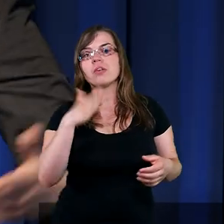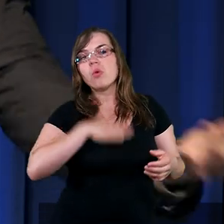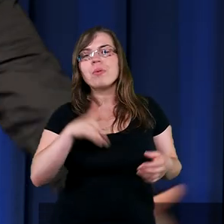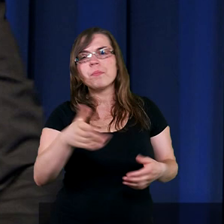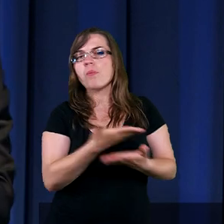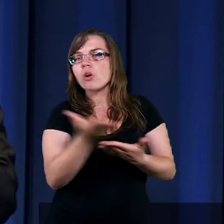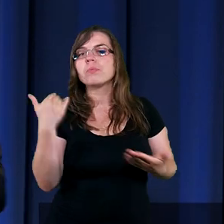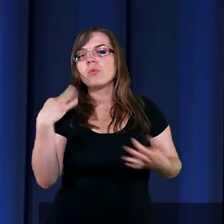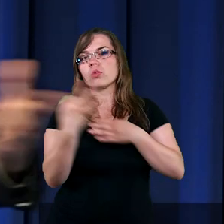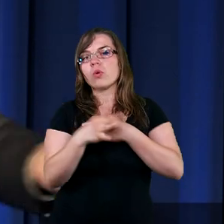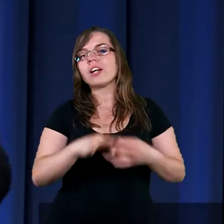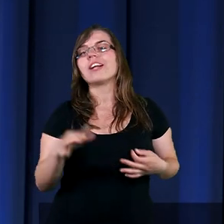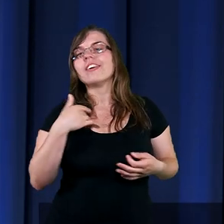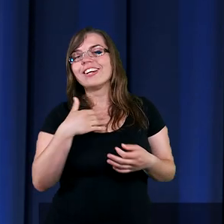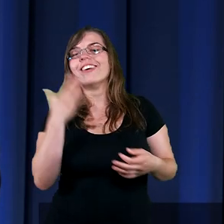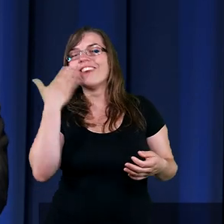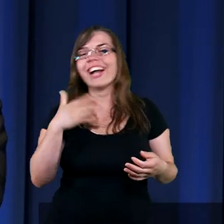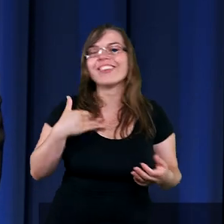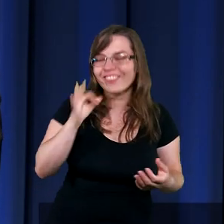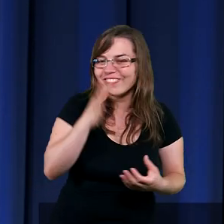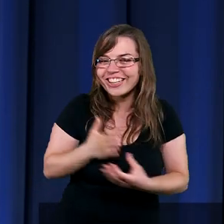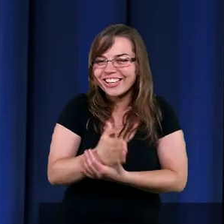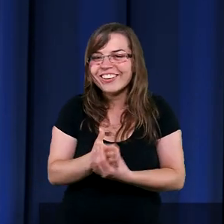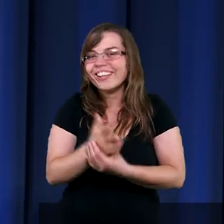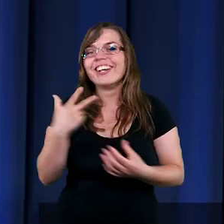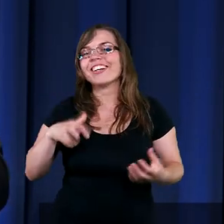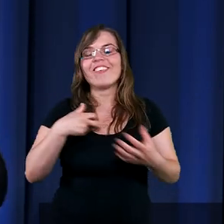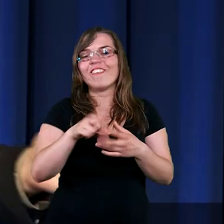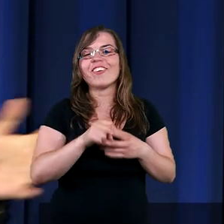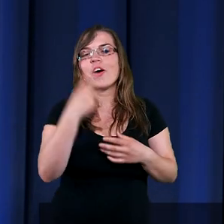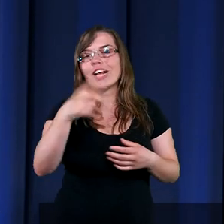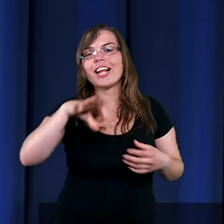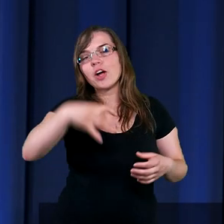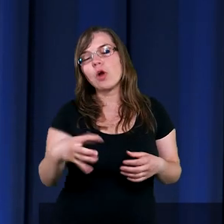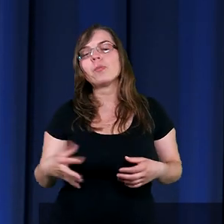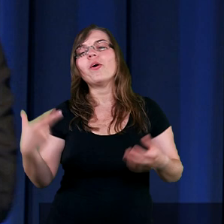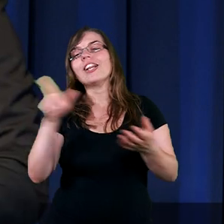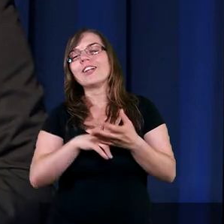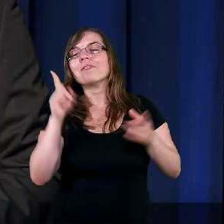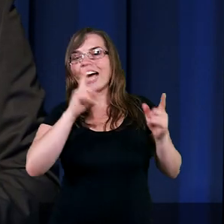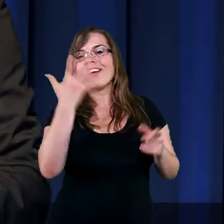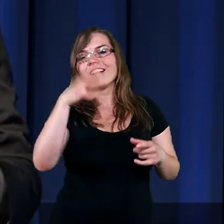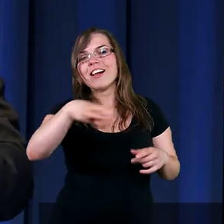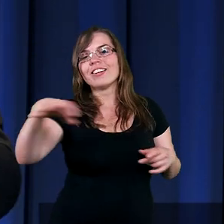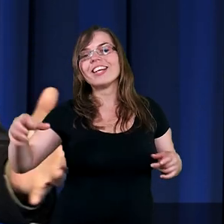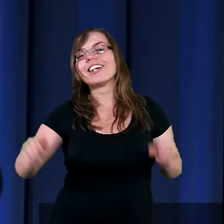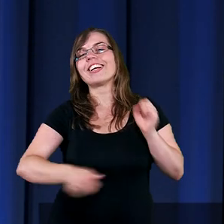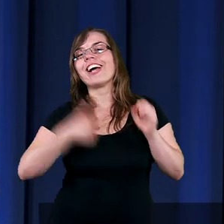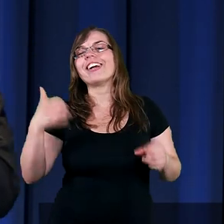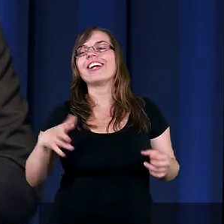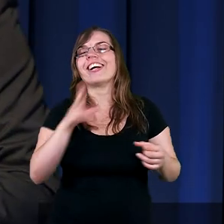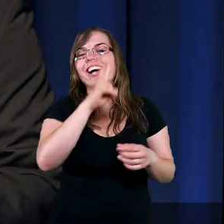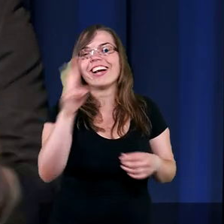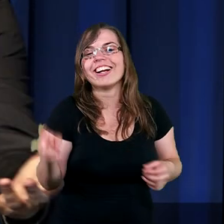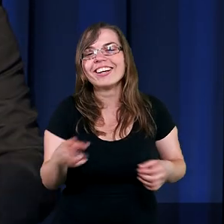poczęstunki, byłem studentem, więc bardzo mi dobrze służyły. Tylko nie chodziłem do jednego zboru, tylko do, prawda, kilku, żeby, żeby, żeby, żeby, żeby,